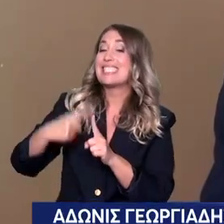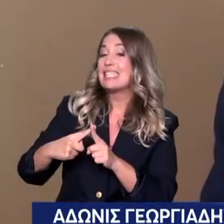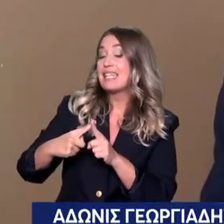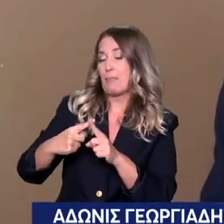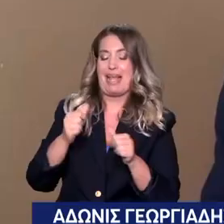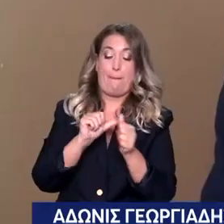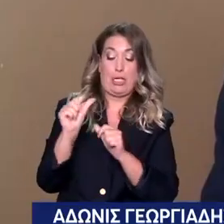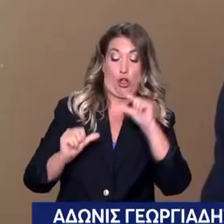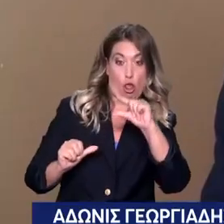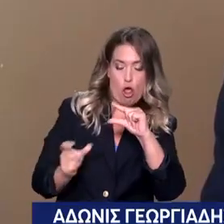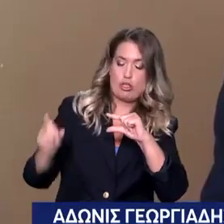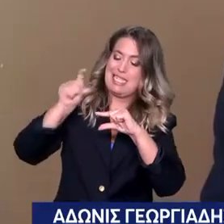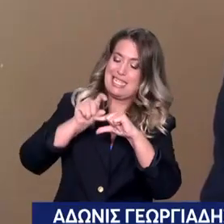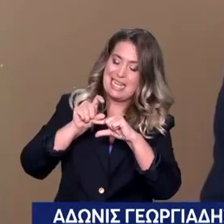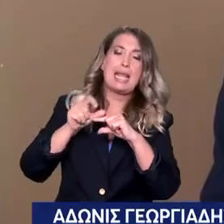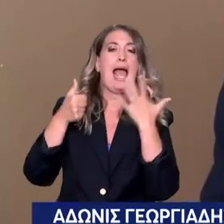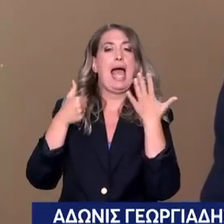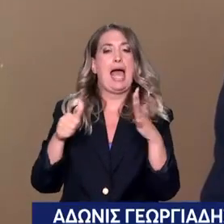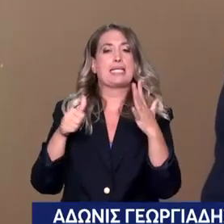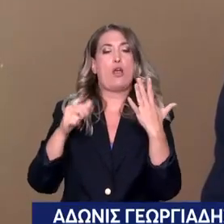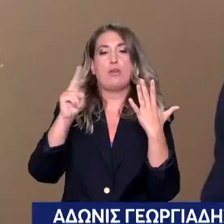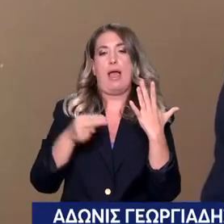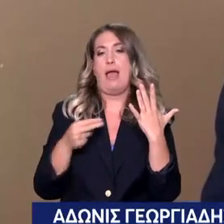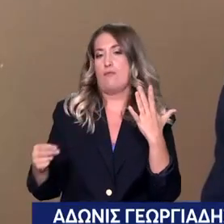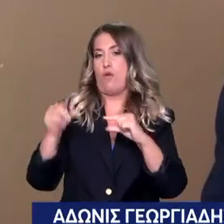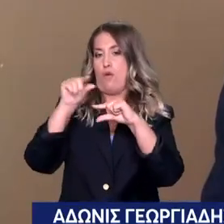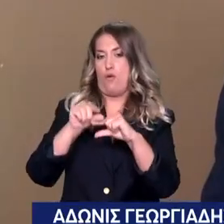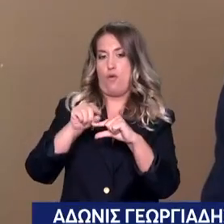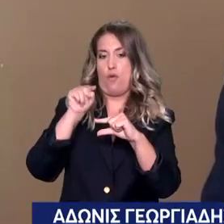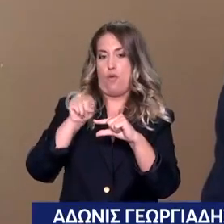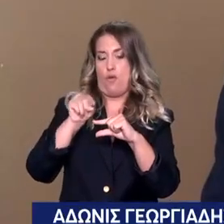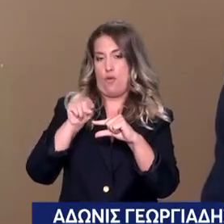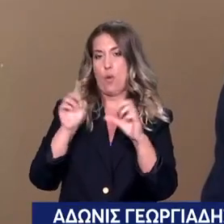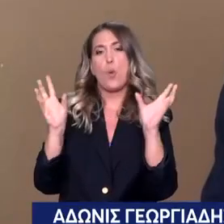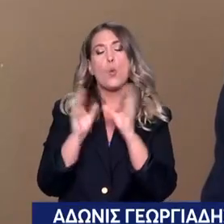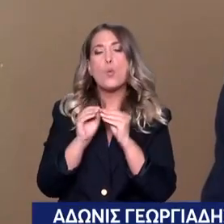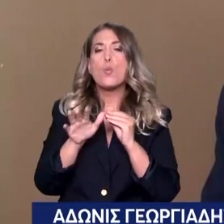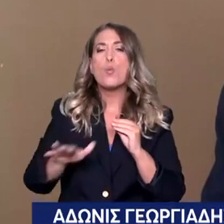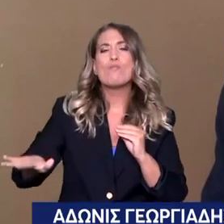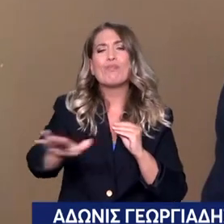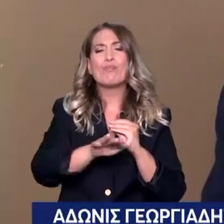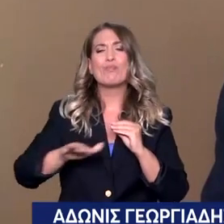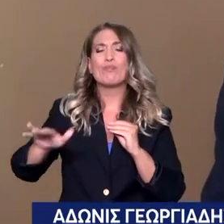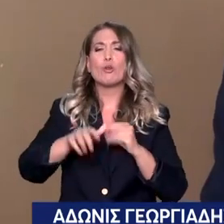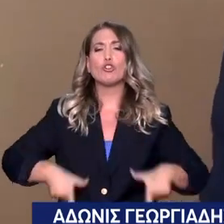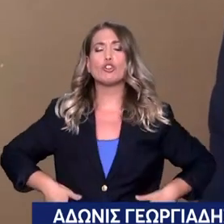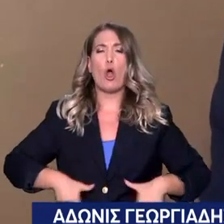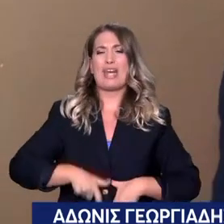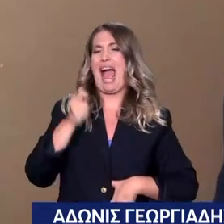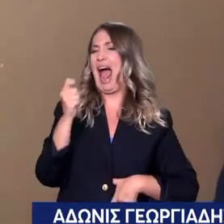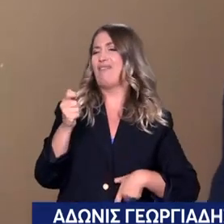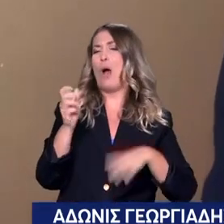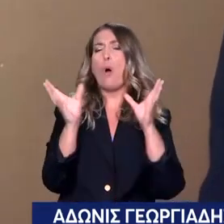σύνολο σχεδόν του ιατρικού προσωπικού το νοσοκομείο στις άγωνες α περιοχές και για τις β' τα μισά.